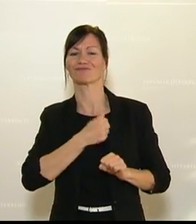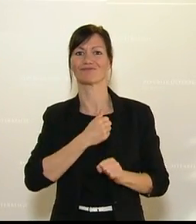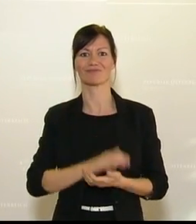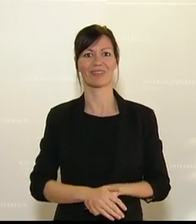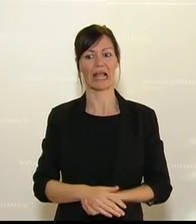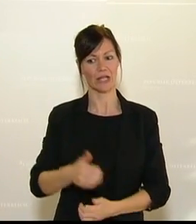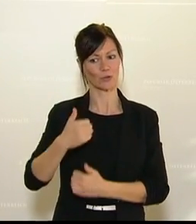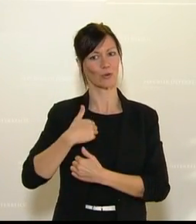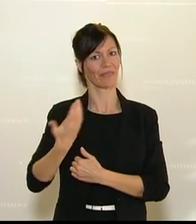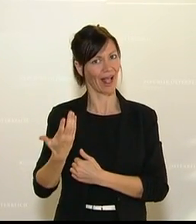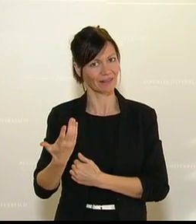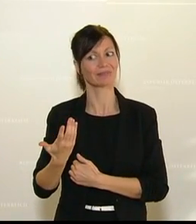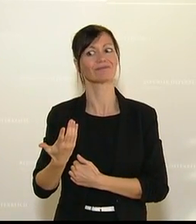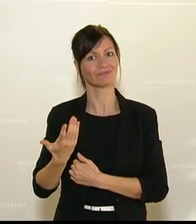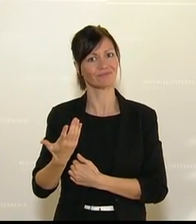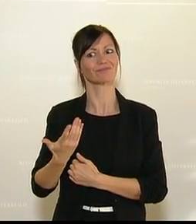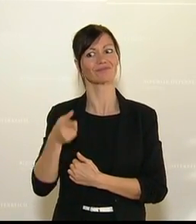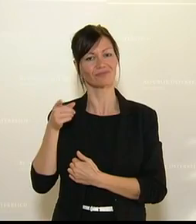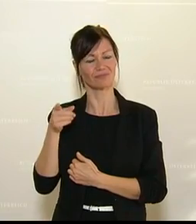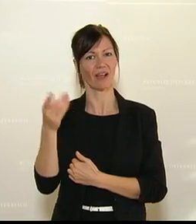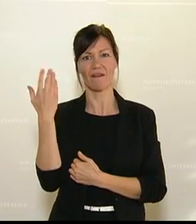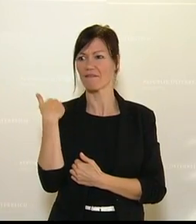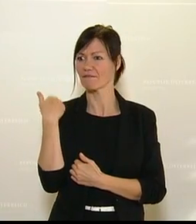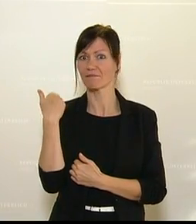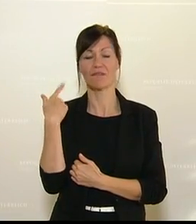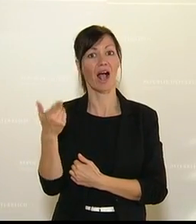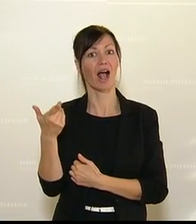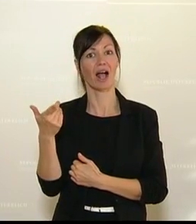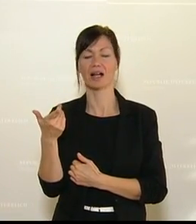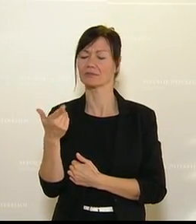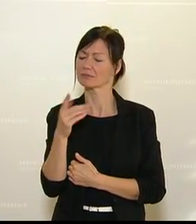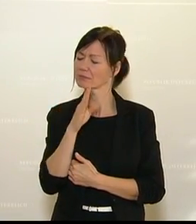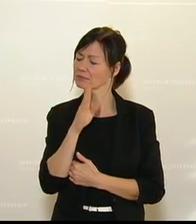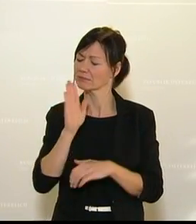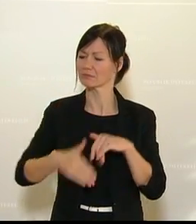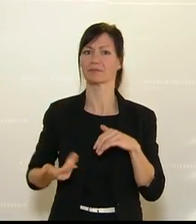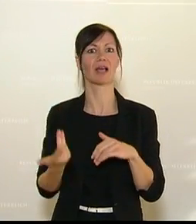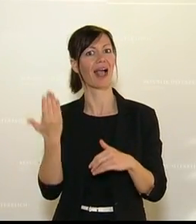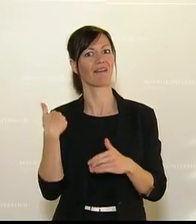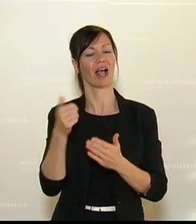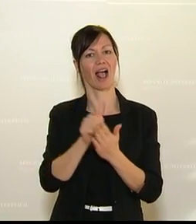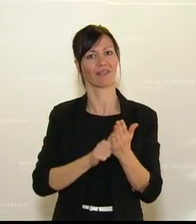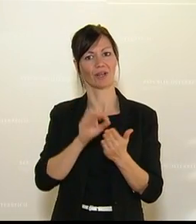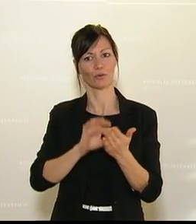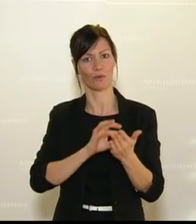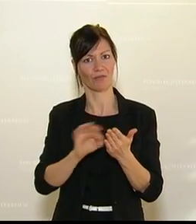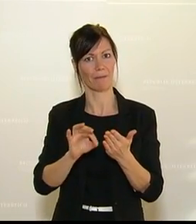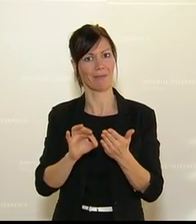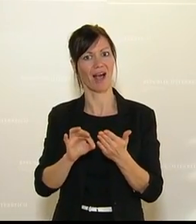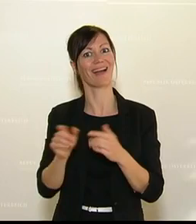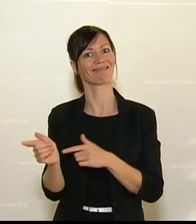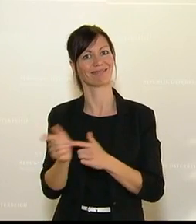Soldatinnen und Soldaten nach dem hinterhältigen Terroranschlag Anfang November in Wien gezeigt,